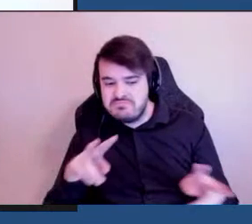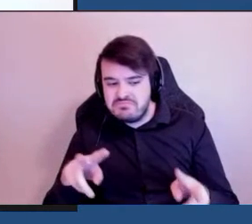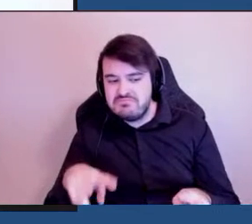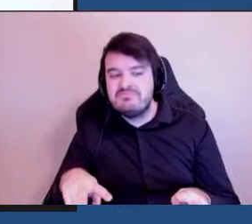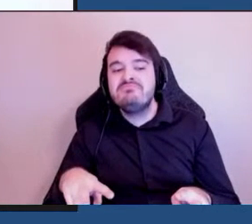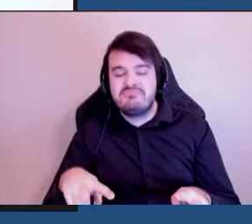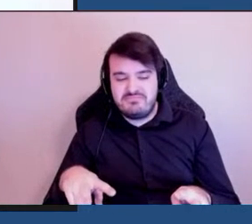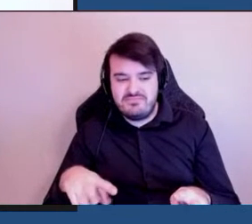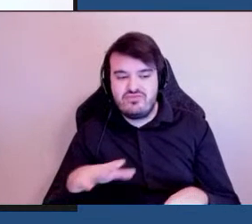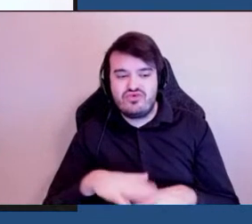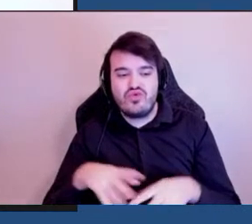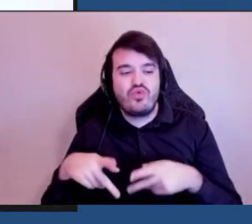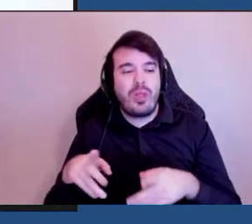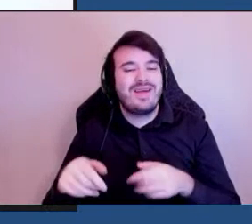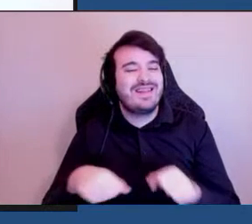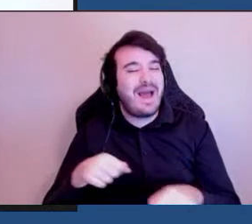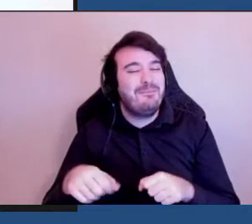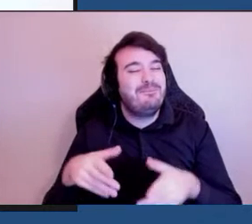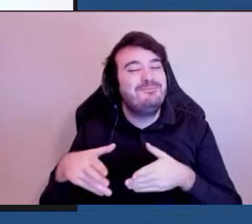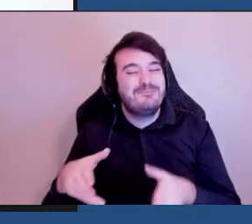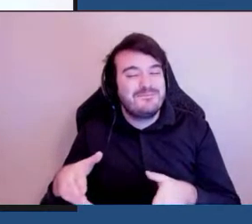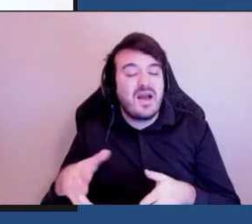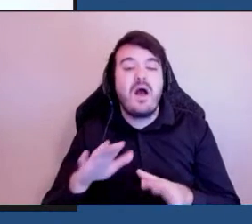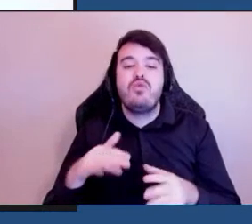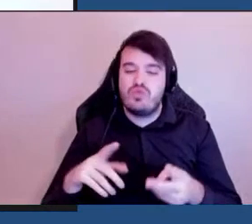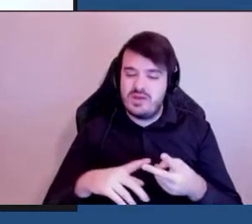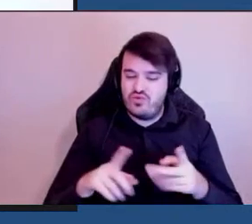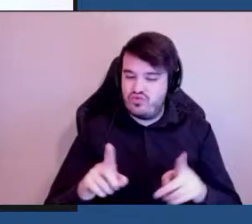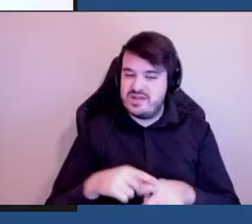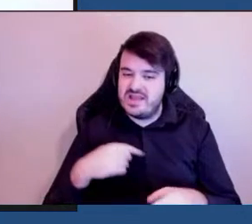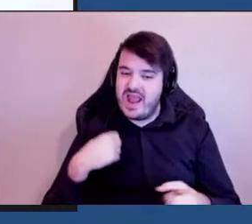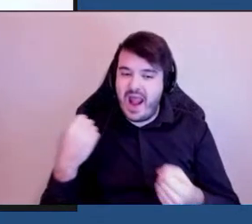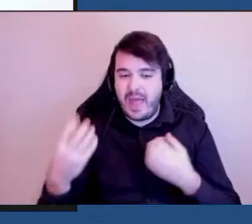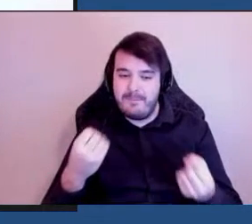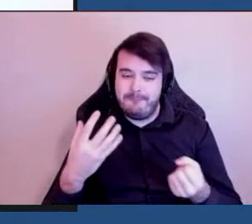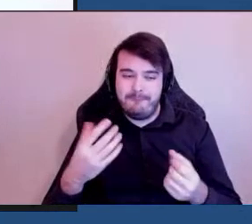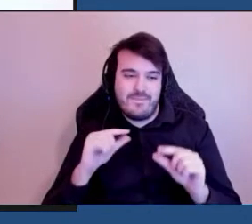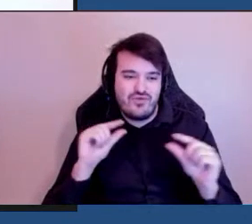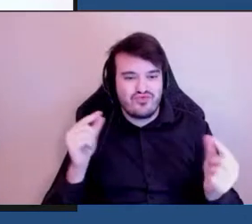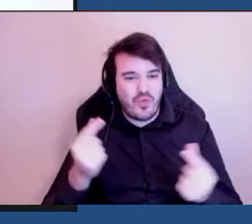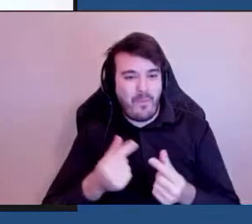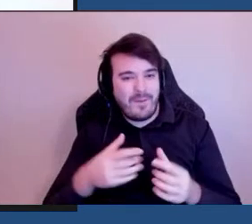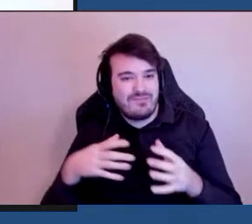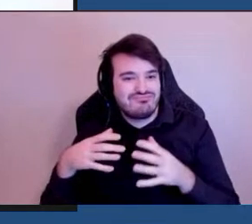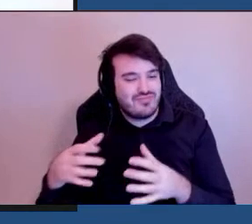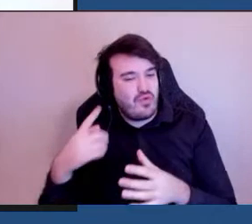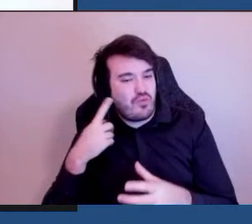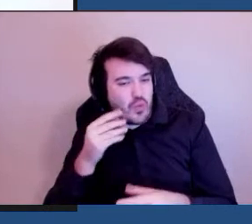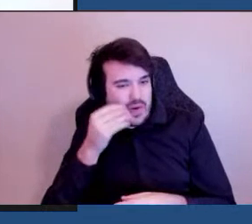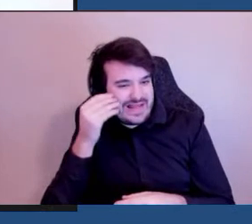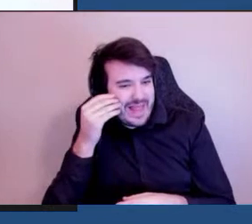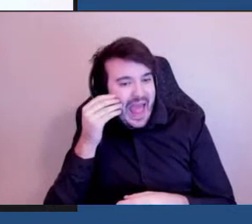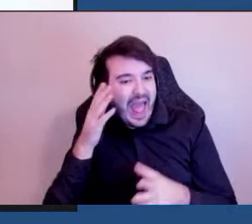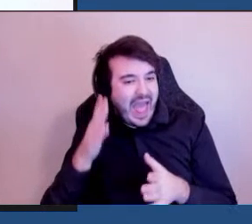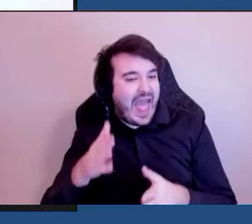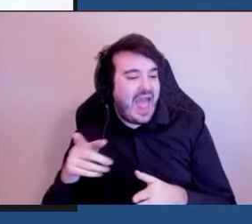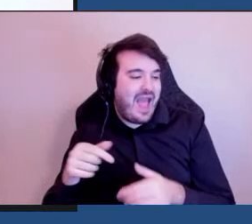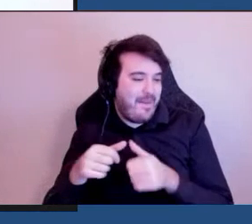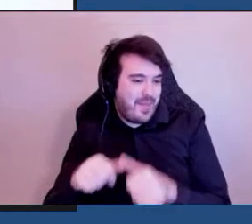cyclable et puis j'ai aussi animé un groupe pour les résidents qui sont